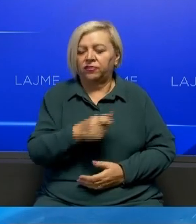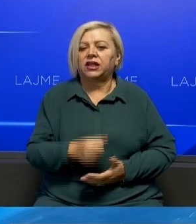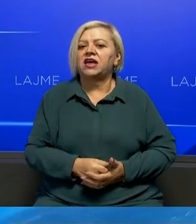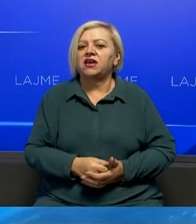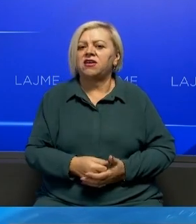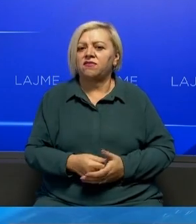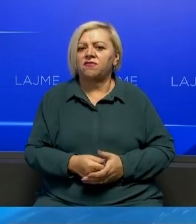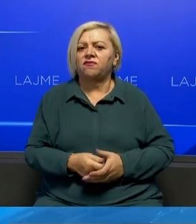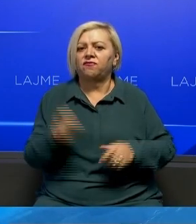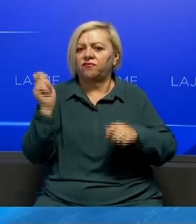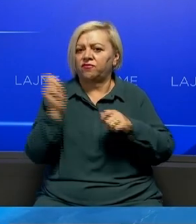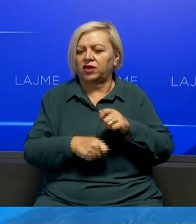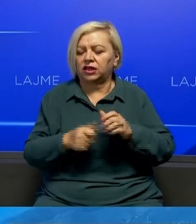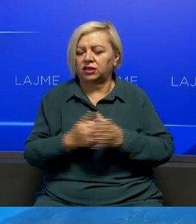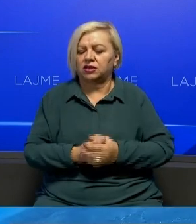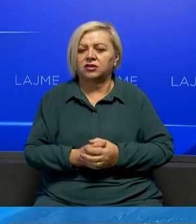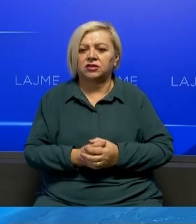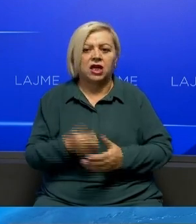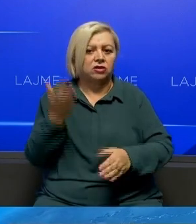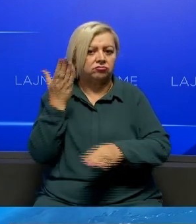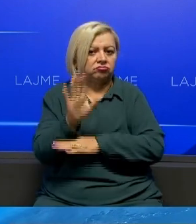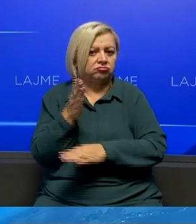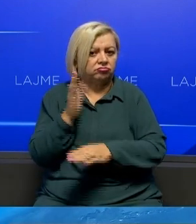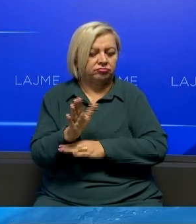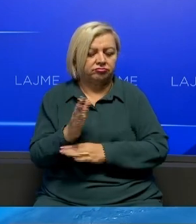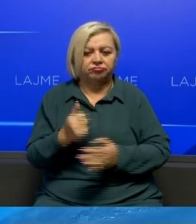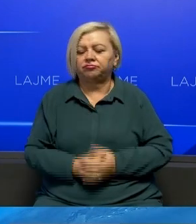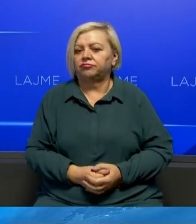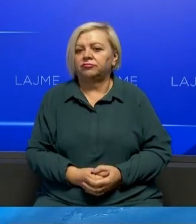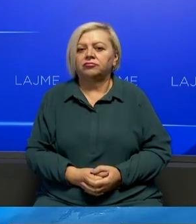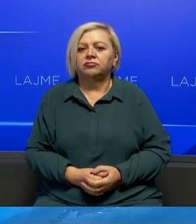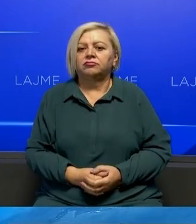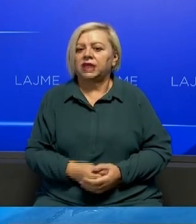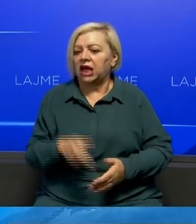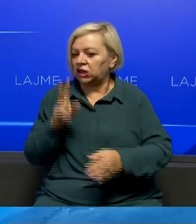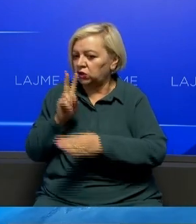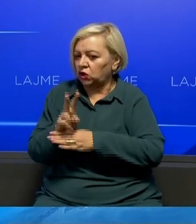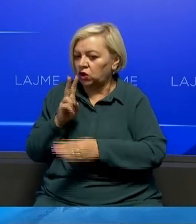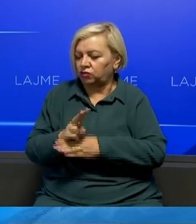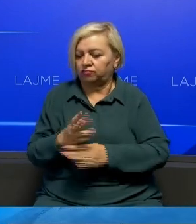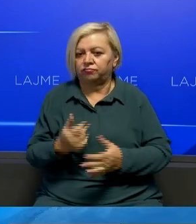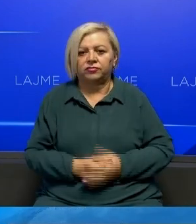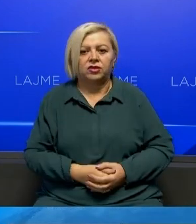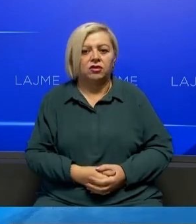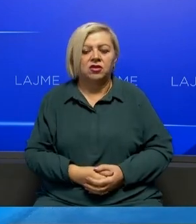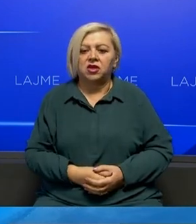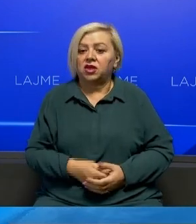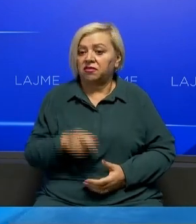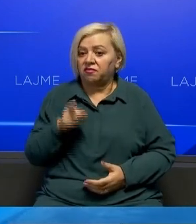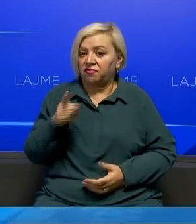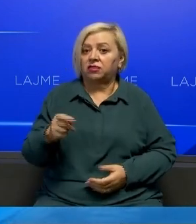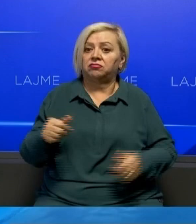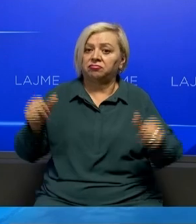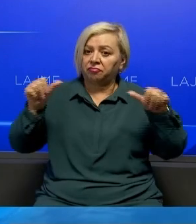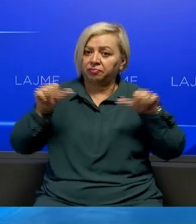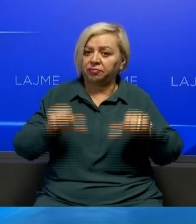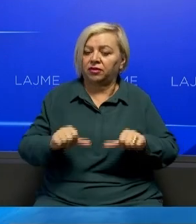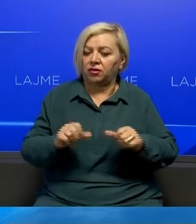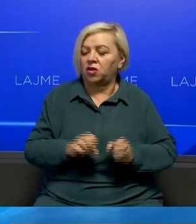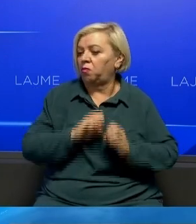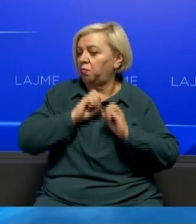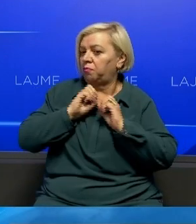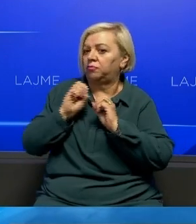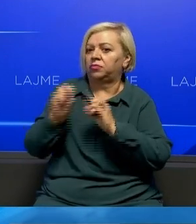Më ku Që më bështetit e deputetve E mërë dhe e trajton E jo kuraj vetë dështon Edhe i hunë